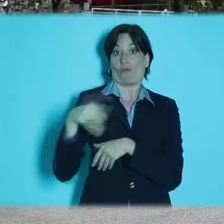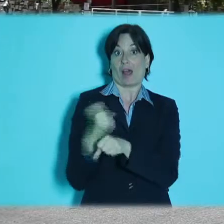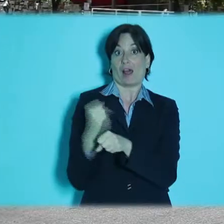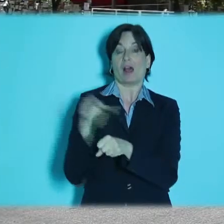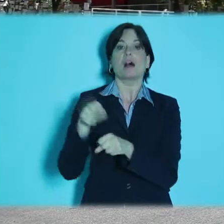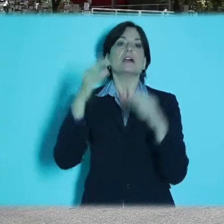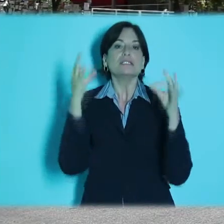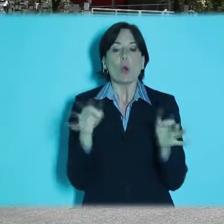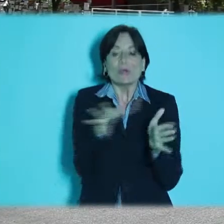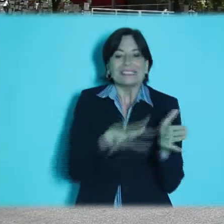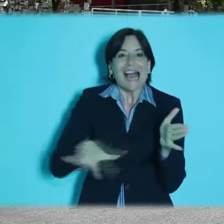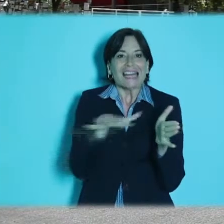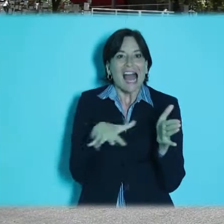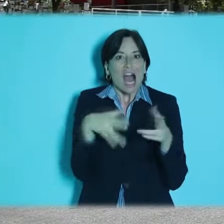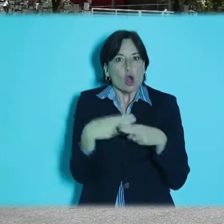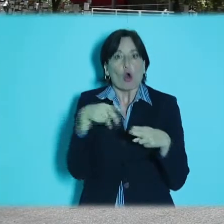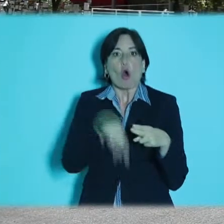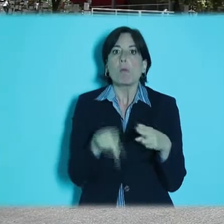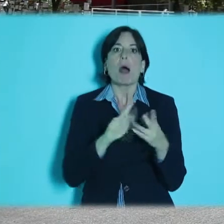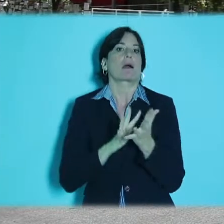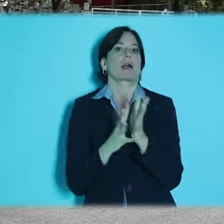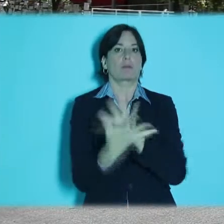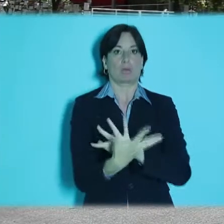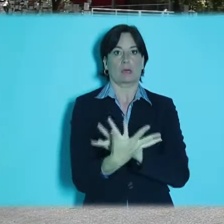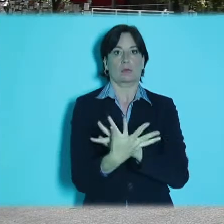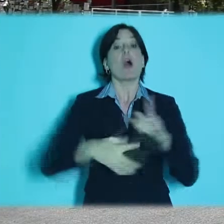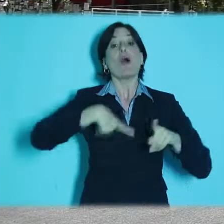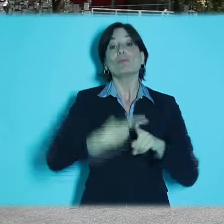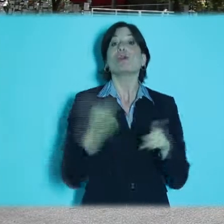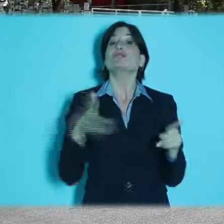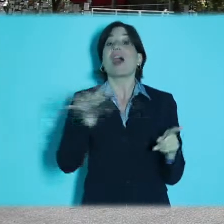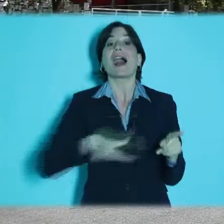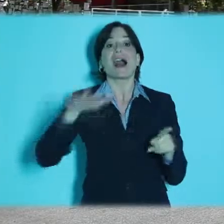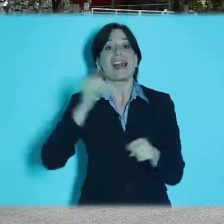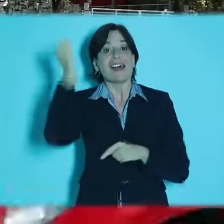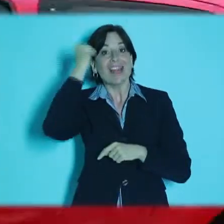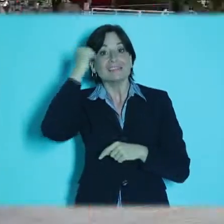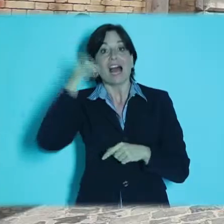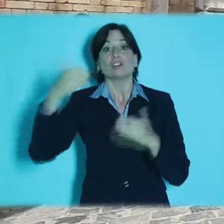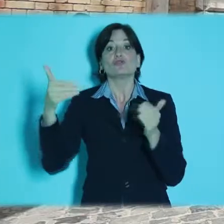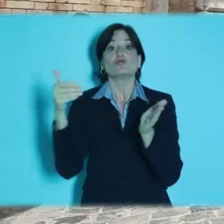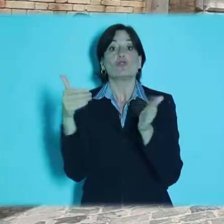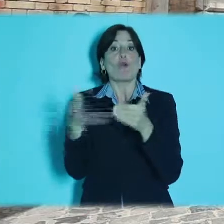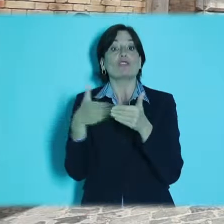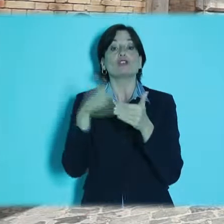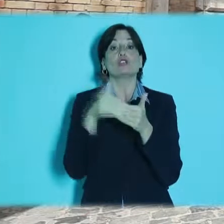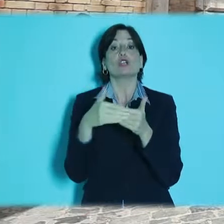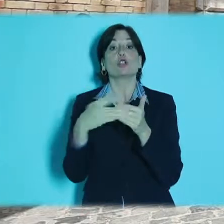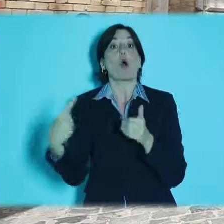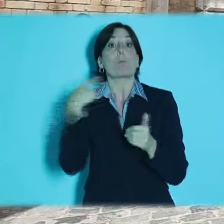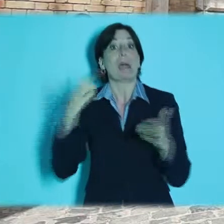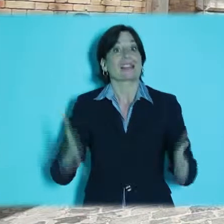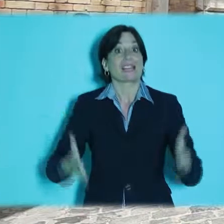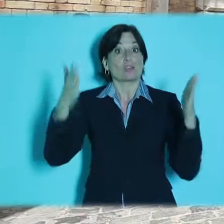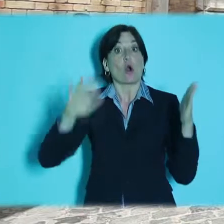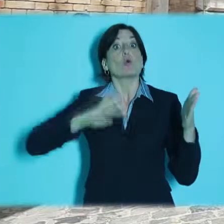cambiata. Questo settore urbano, oltre a questo c'è anche quello dell'area di Testaccio, vicino al Mattatoio, che è un